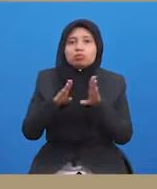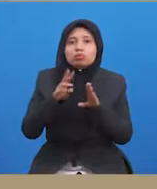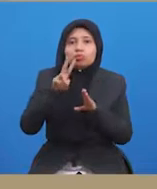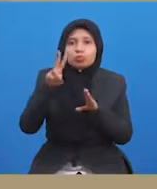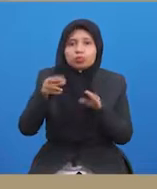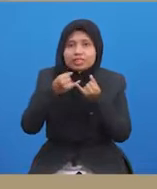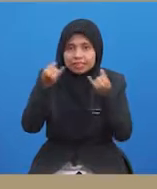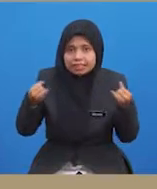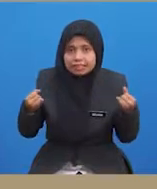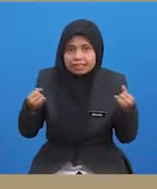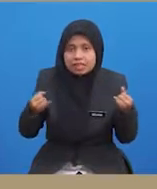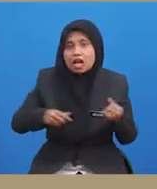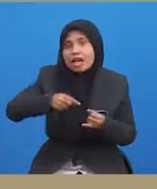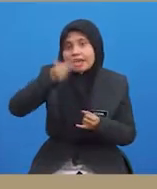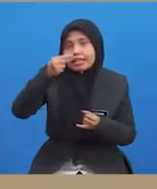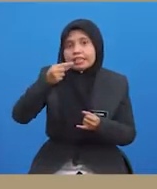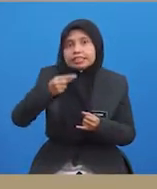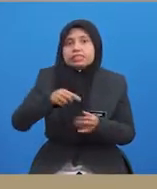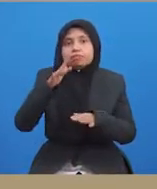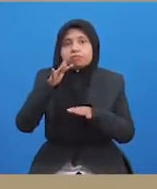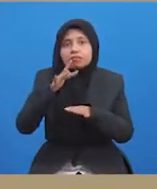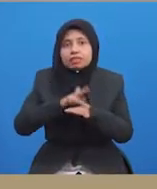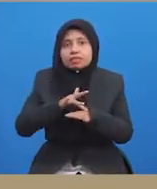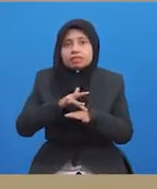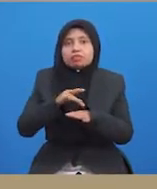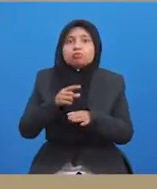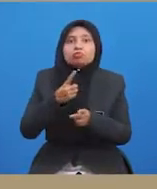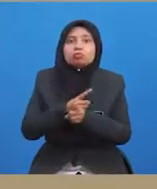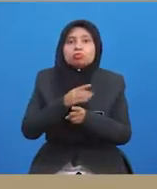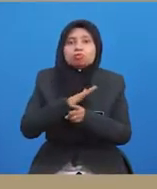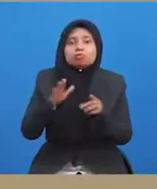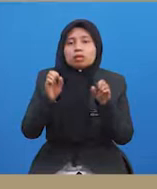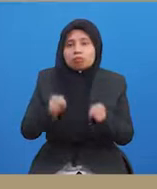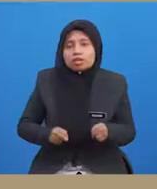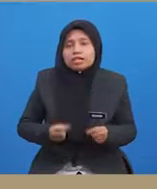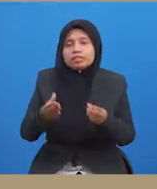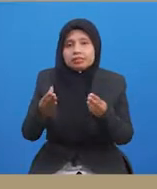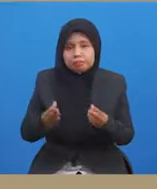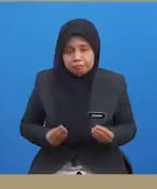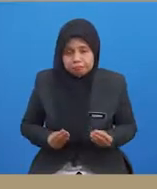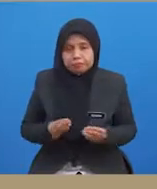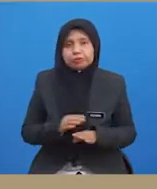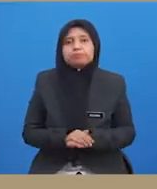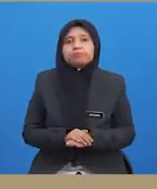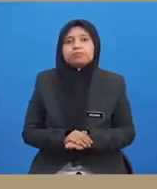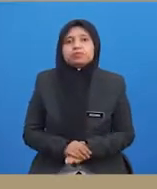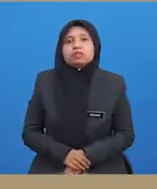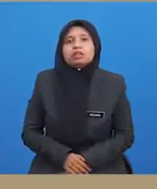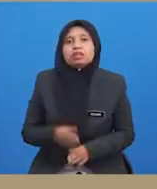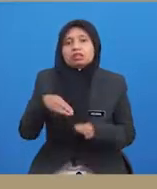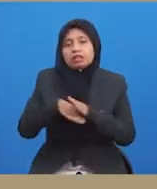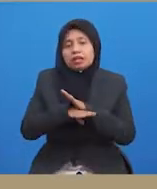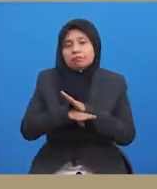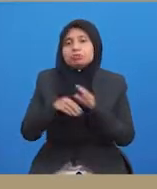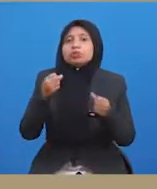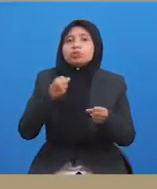kedua-dua jenis tindakan agresif sebenarnya salah serta tidak boleh diterima dalam